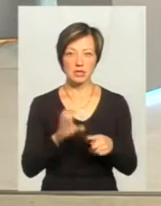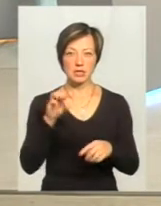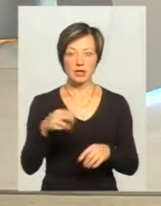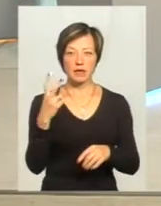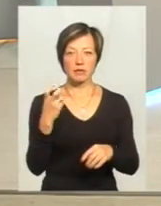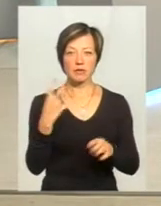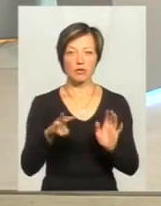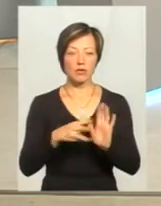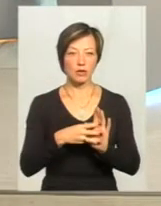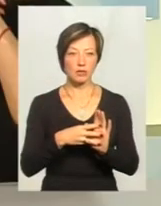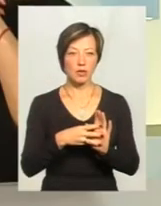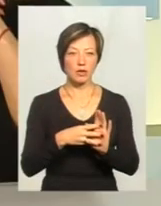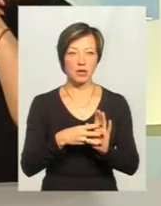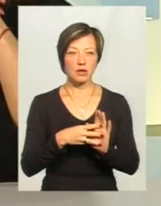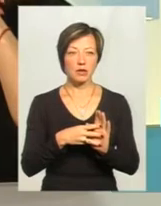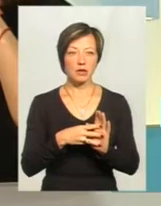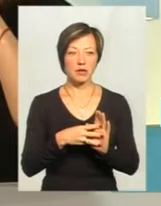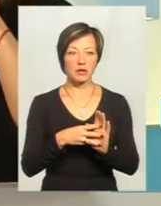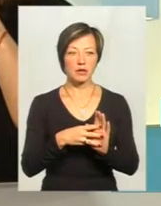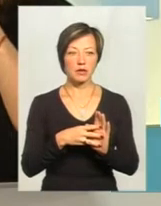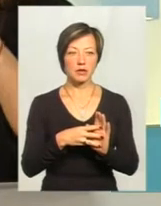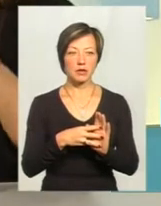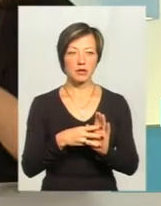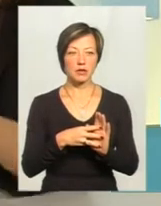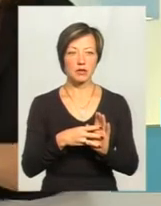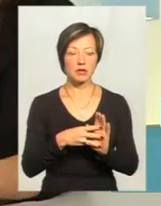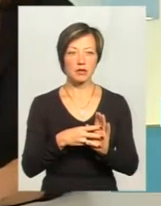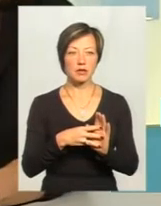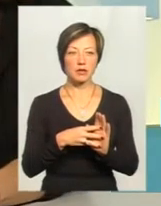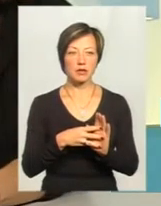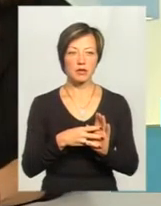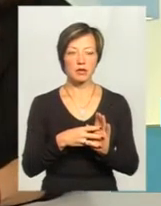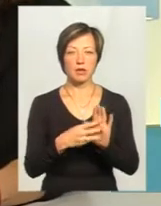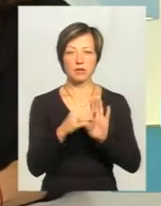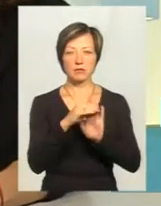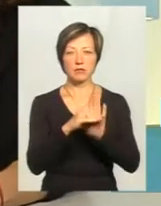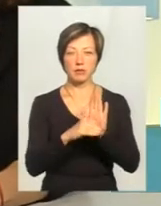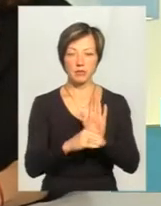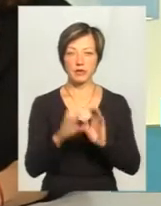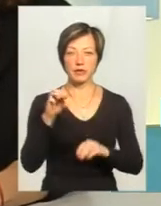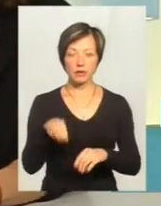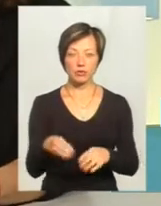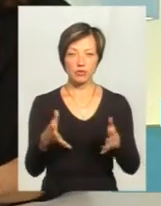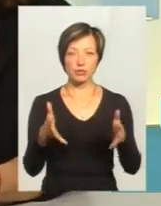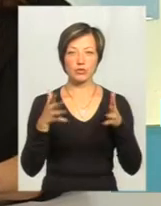248. Там, де у фабулі статті чітко визначено саме те, щодо червонокнижних